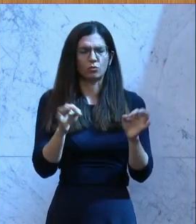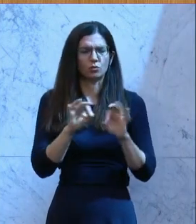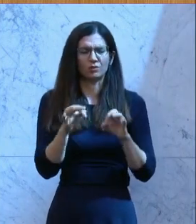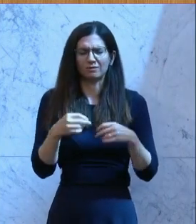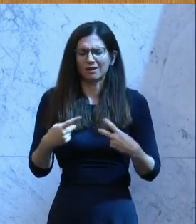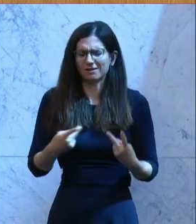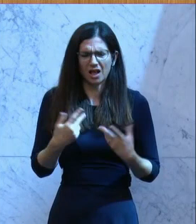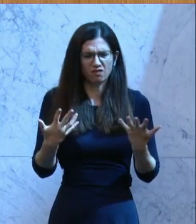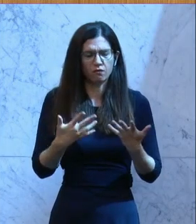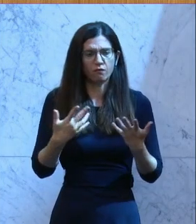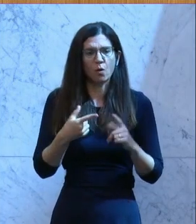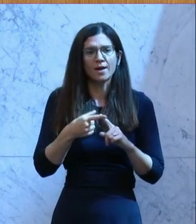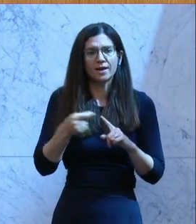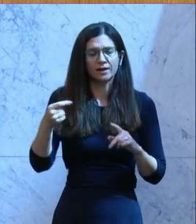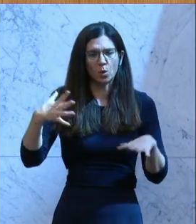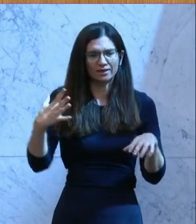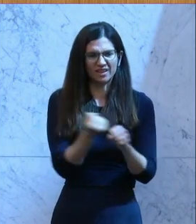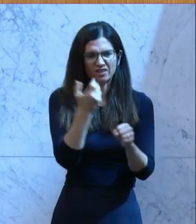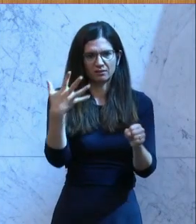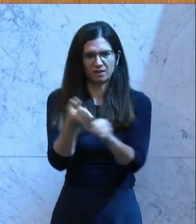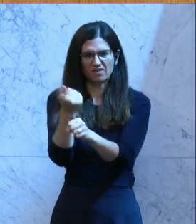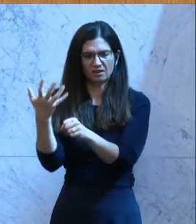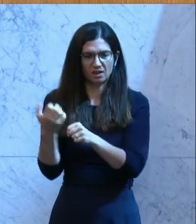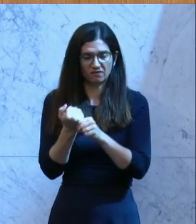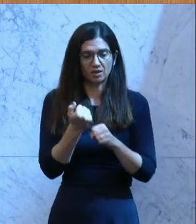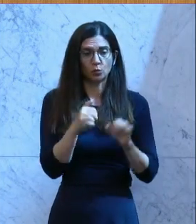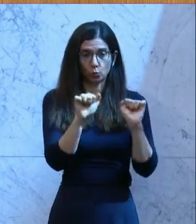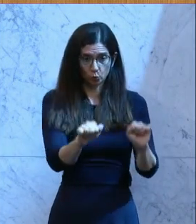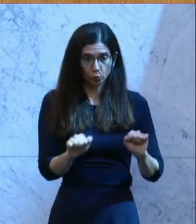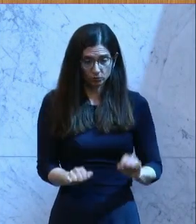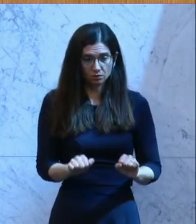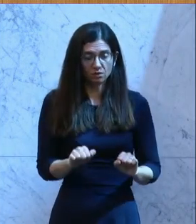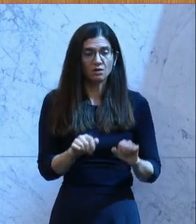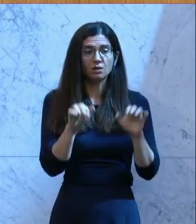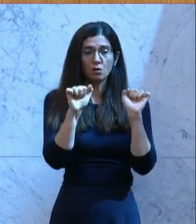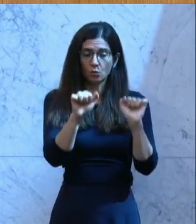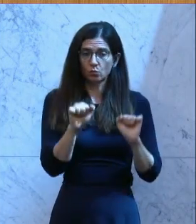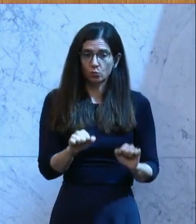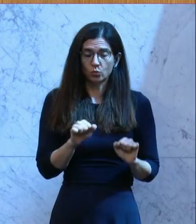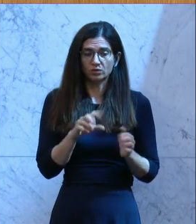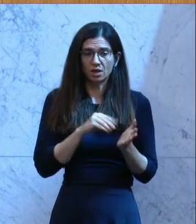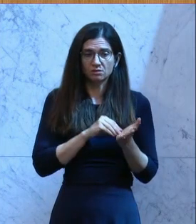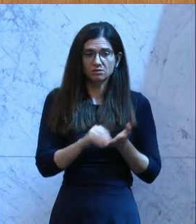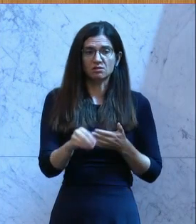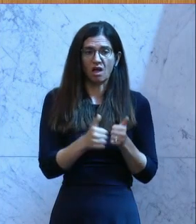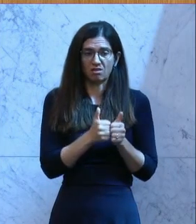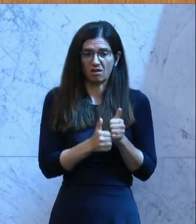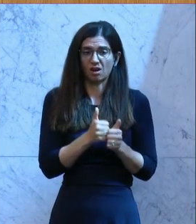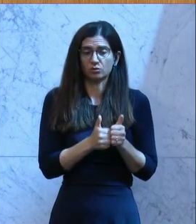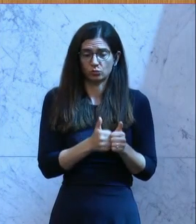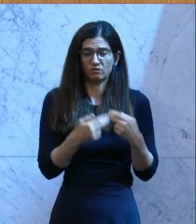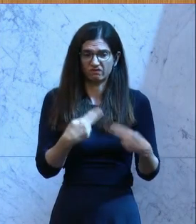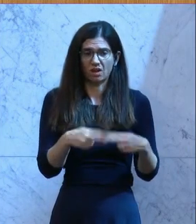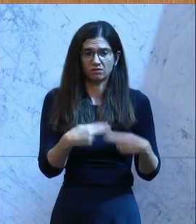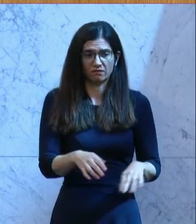immer. Rekordgewinne. Und die Kunden, und die Kunden, die zahlen diese Rechnung. Und